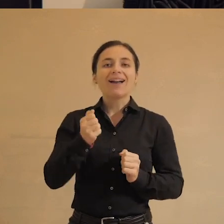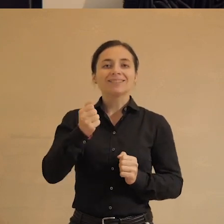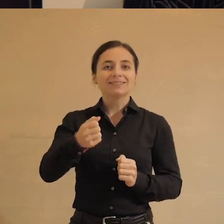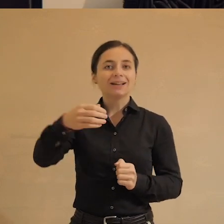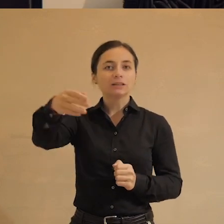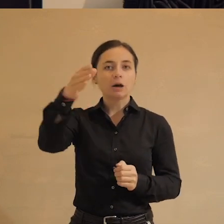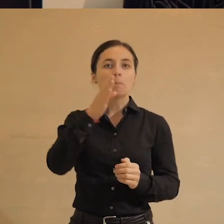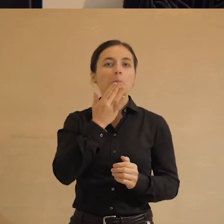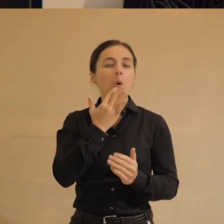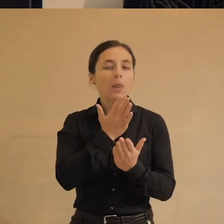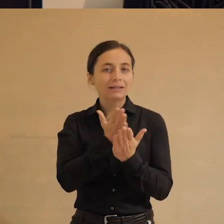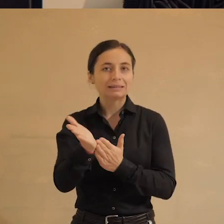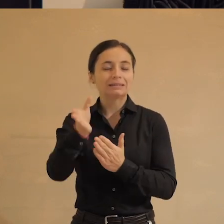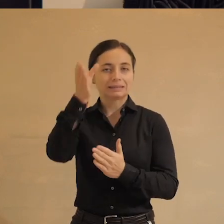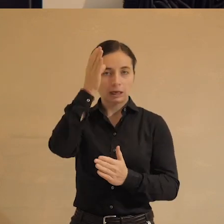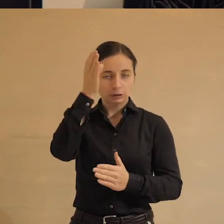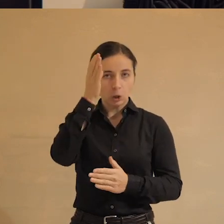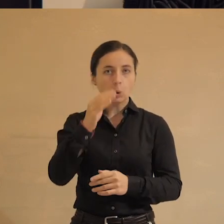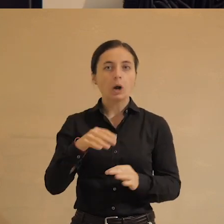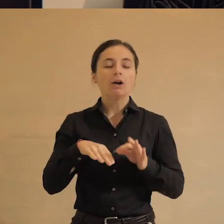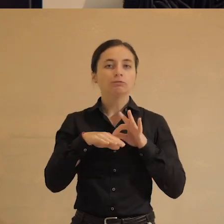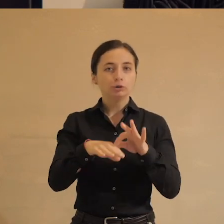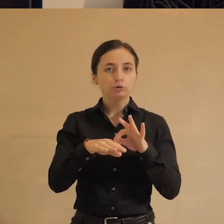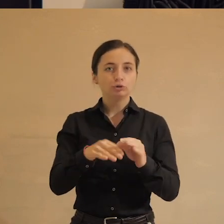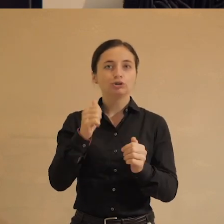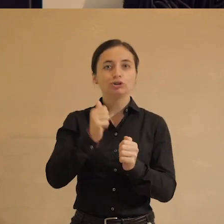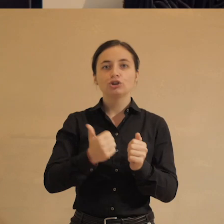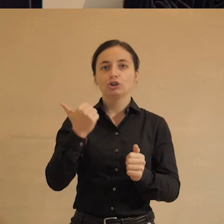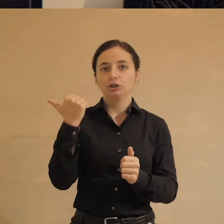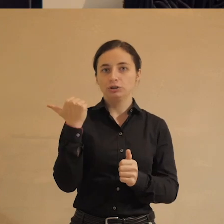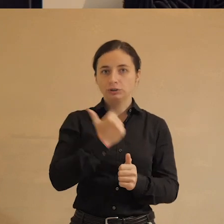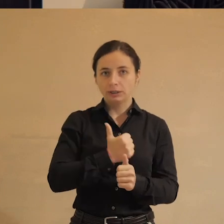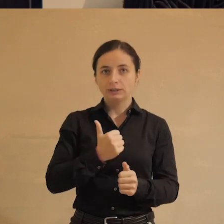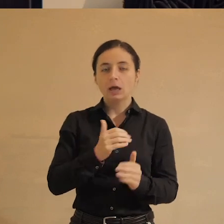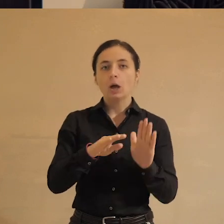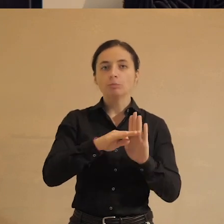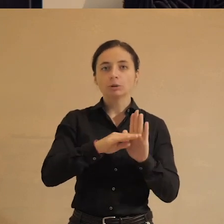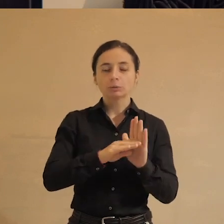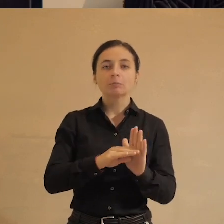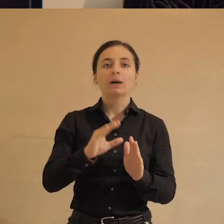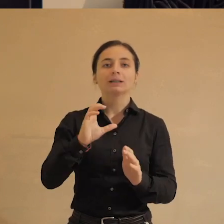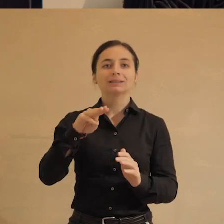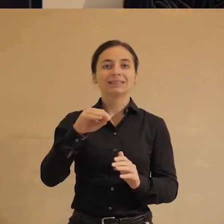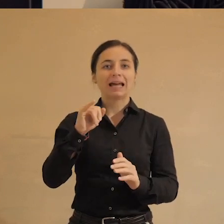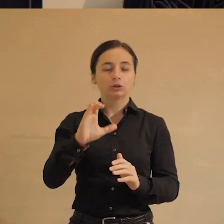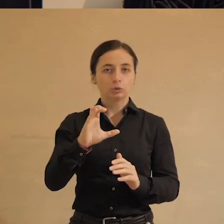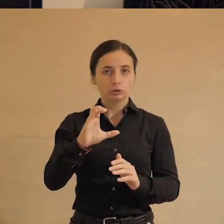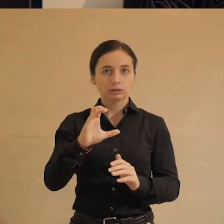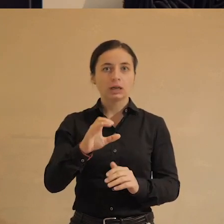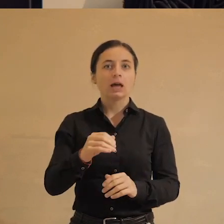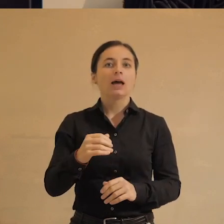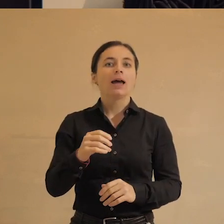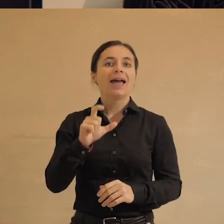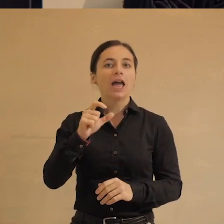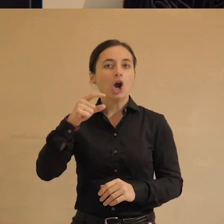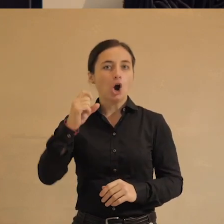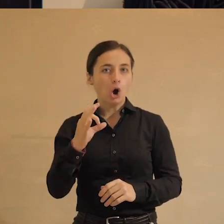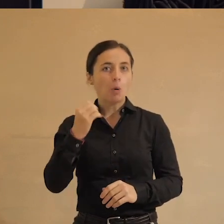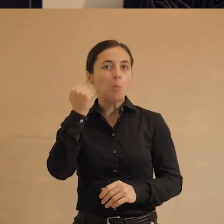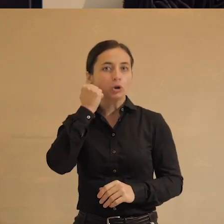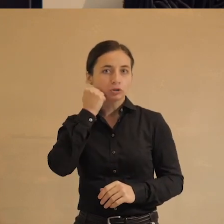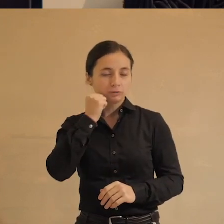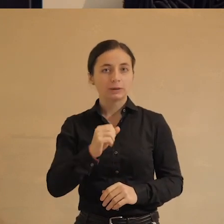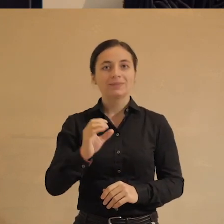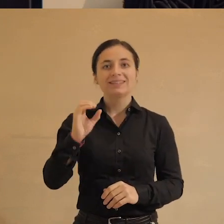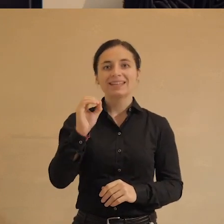наук, ведущую еженедельной авторской программы «Статус» на радио «Эхо Москвы» Екатерину Шульман. Екатерина, большое вам